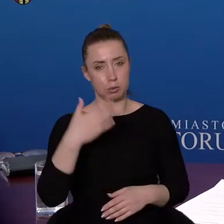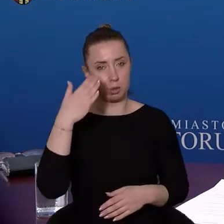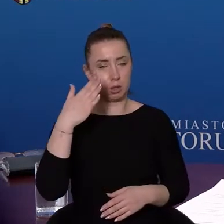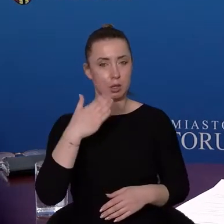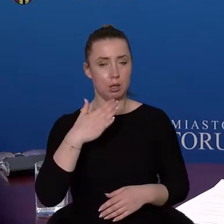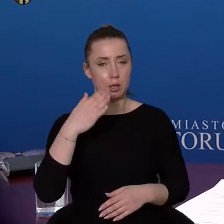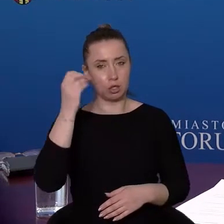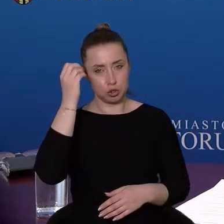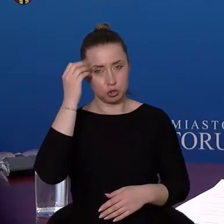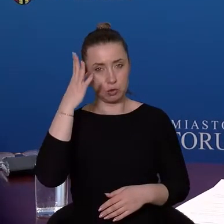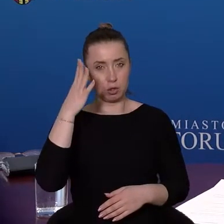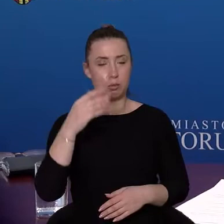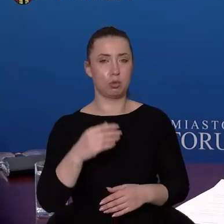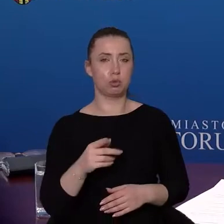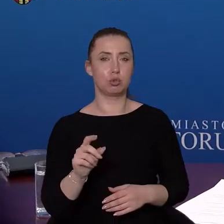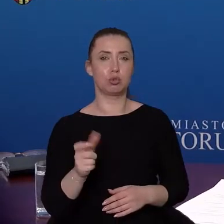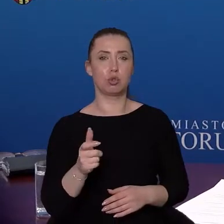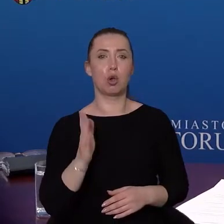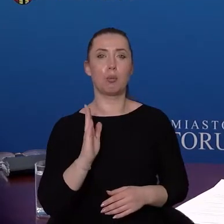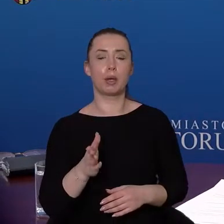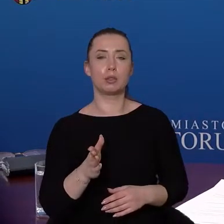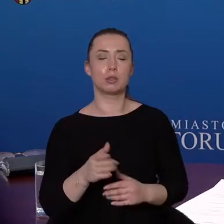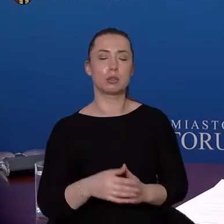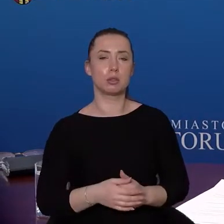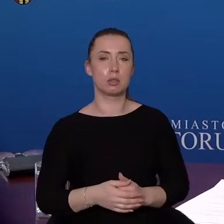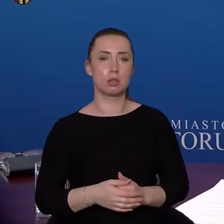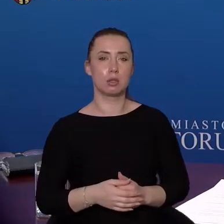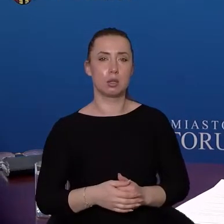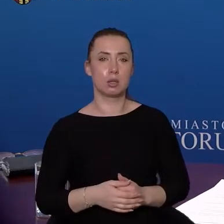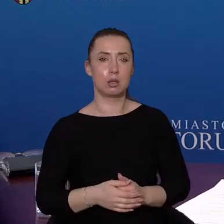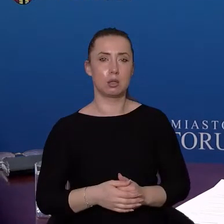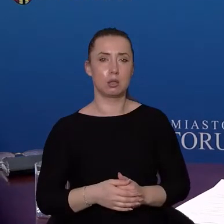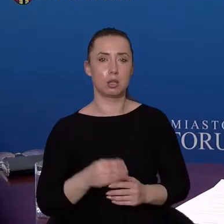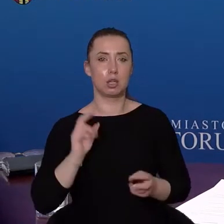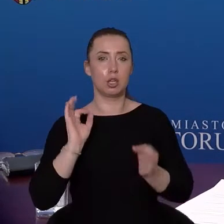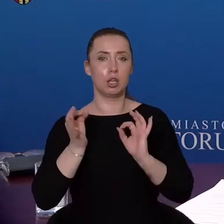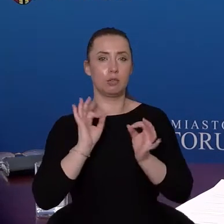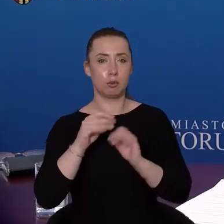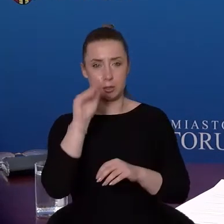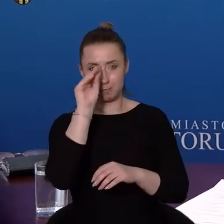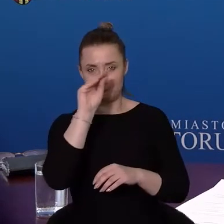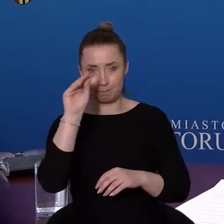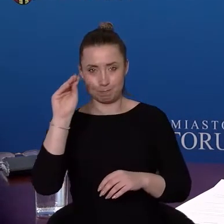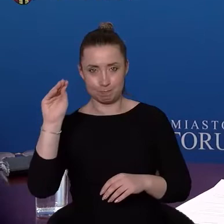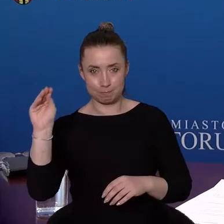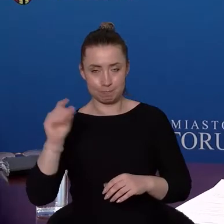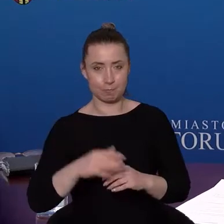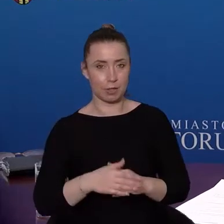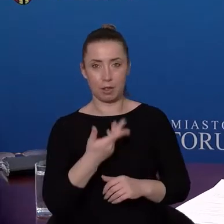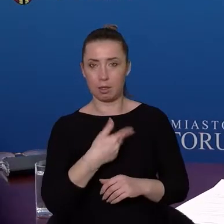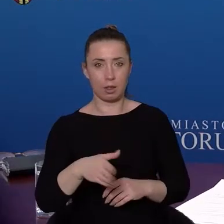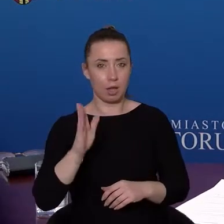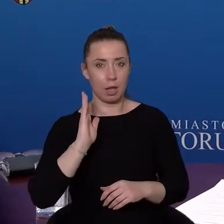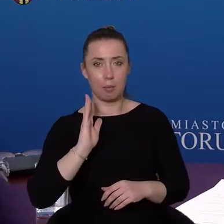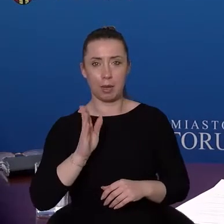co czeka nas w najbliższych tygodniach, informacja przypominająca. Nie będzie